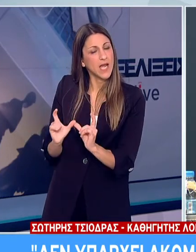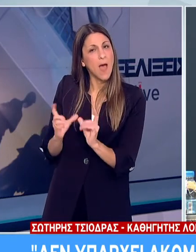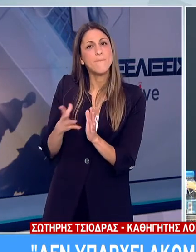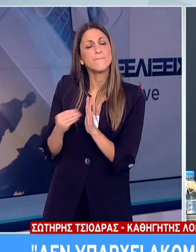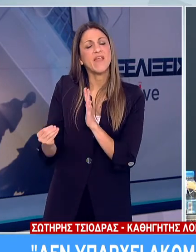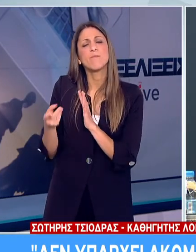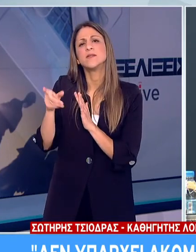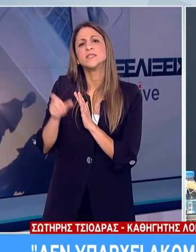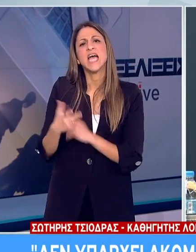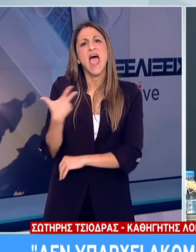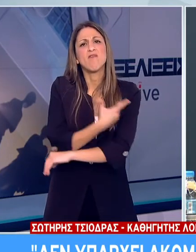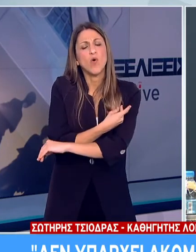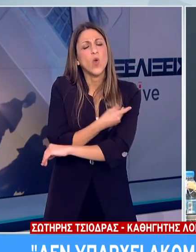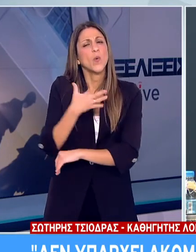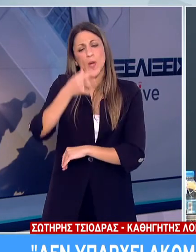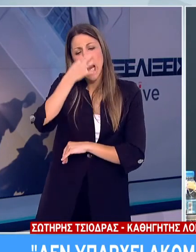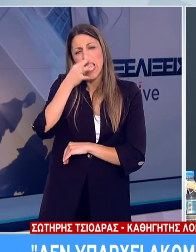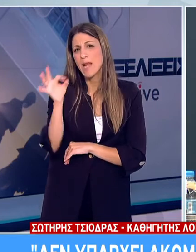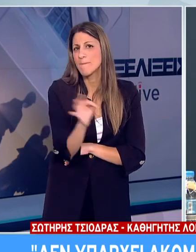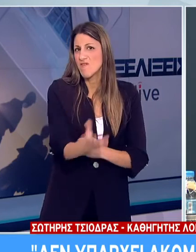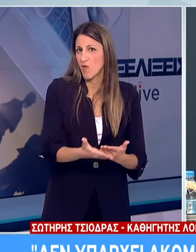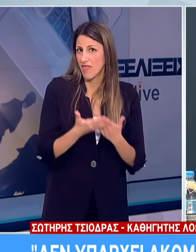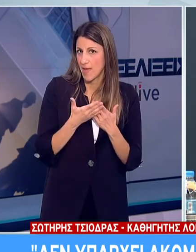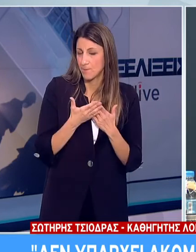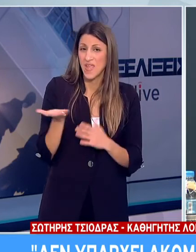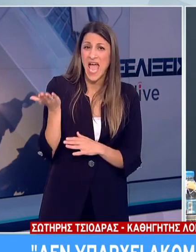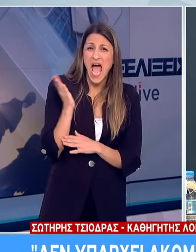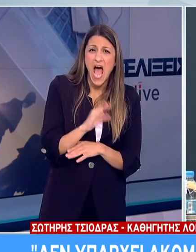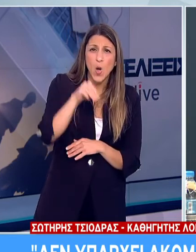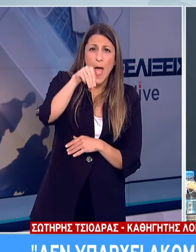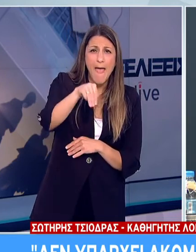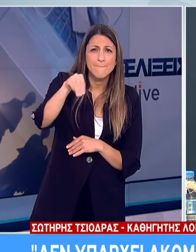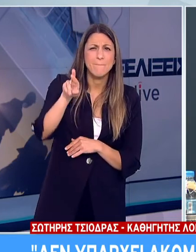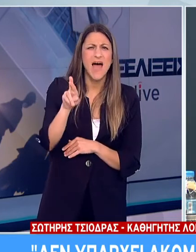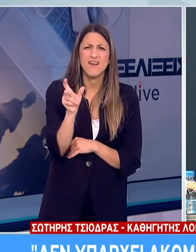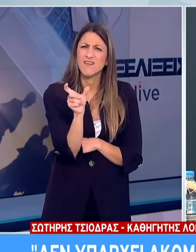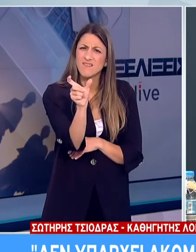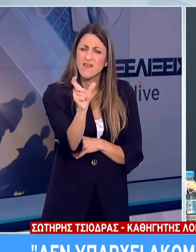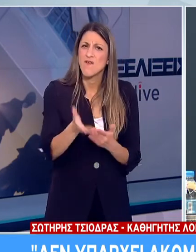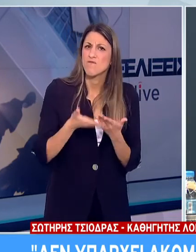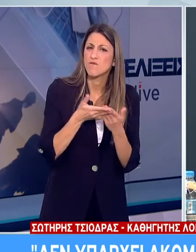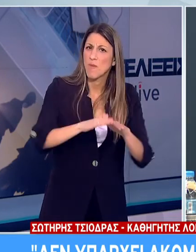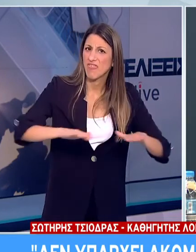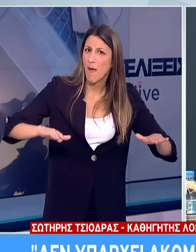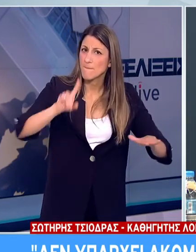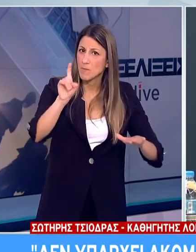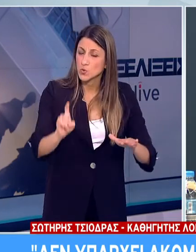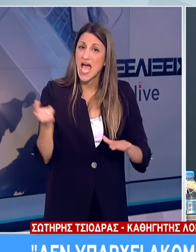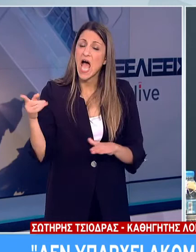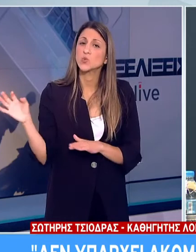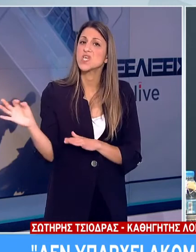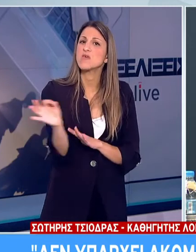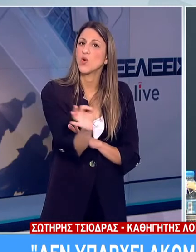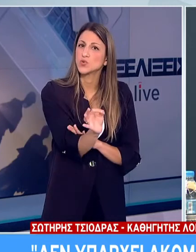της φηματίωσης Το MMR είναι δυνατό να προστατεύει τα παιδιά από σοβαρά συμπτώματα Οι άλλοι κορονοοί που προκαλούν κρυολόγημα